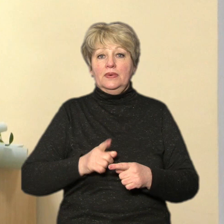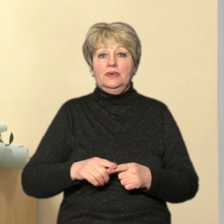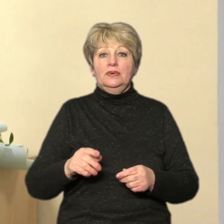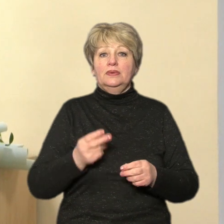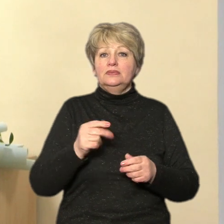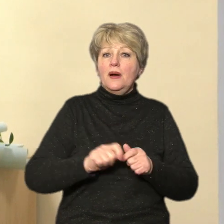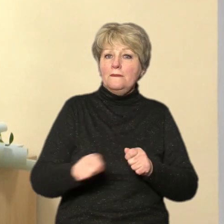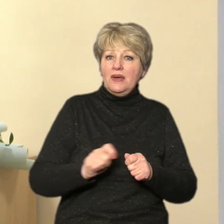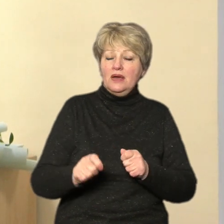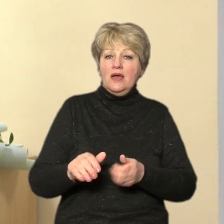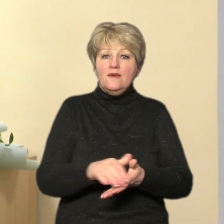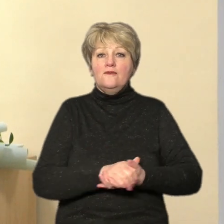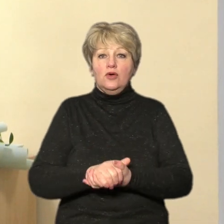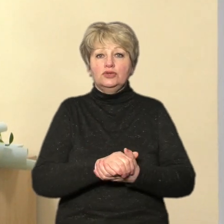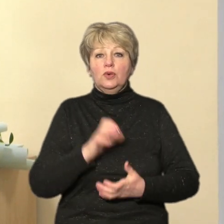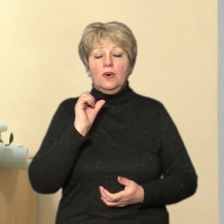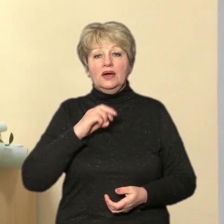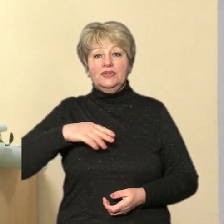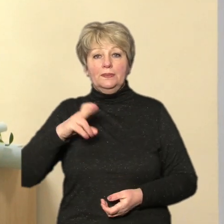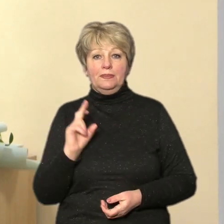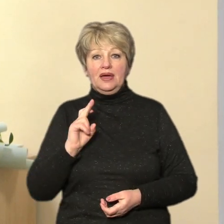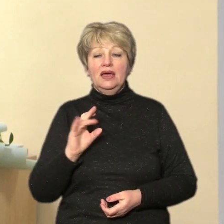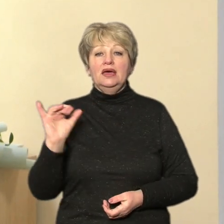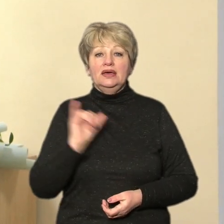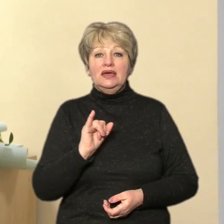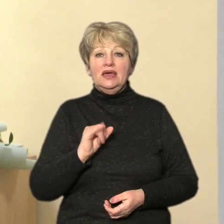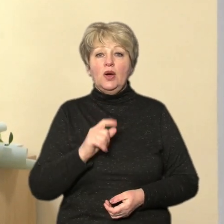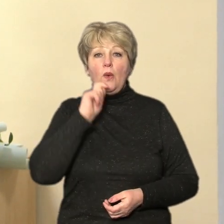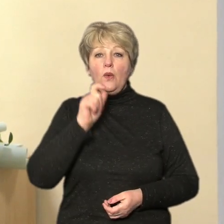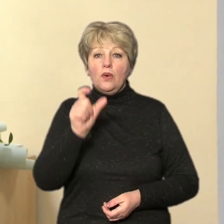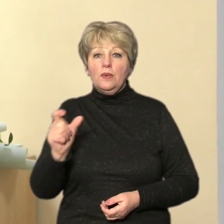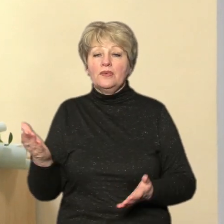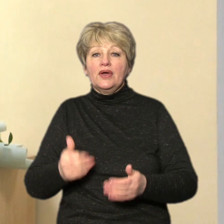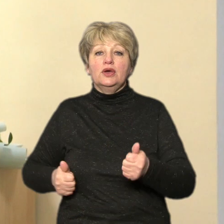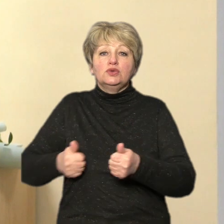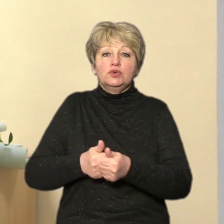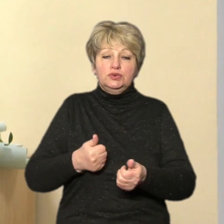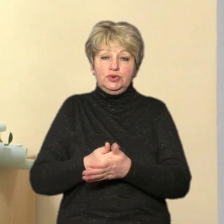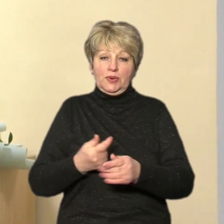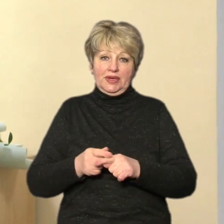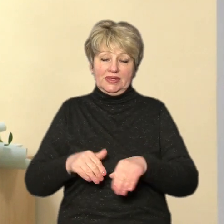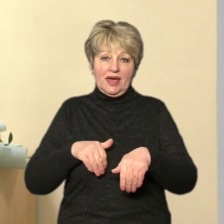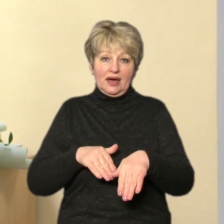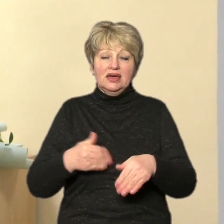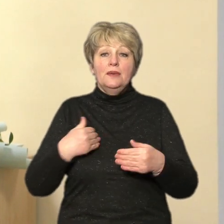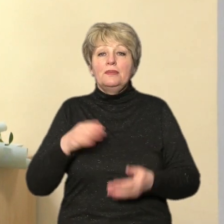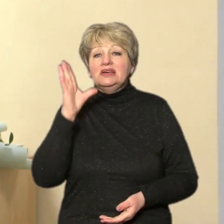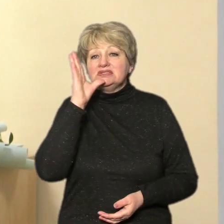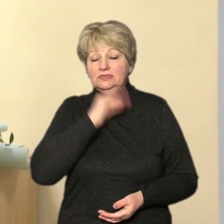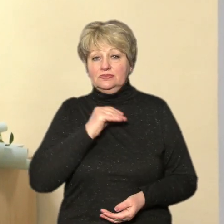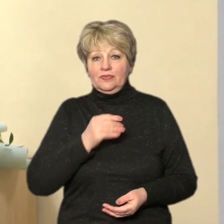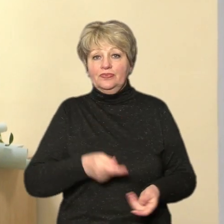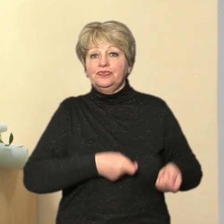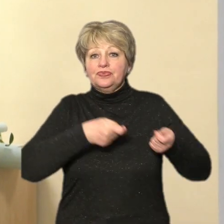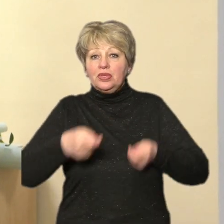благодійному фонду АТБ, завдяки пересічним українцям, які долучилися до акції, ми якраз і змогли принести